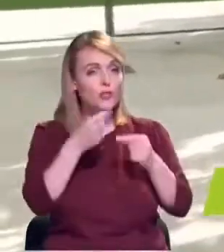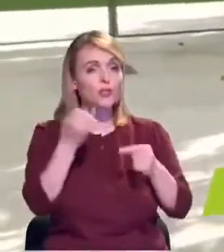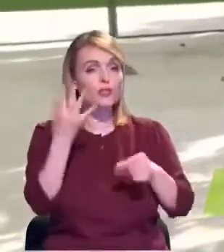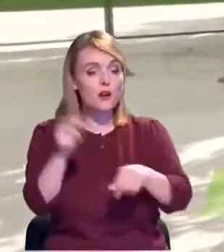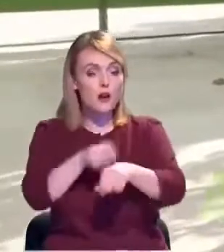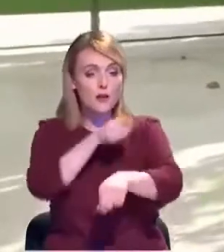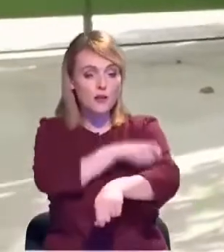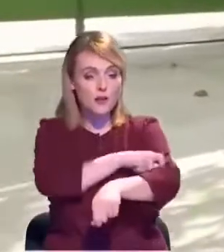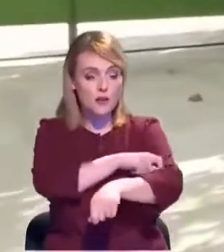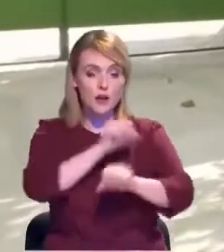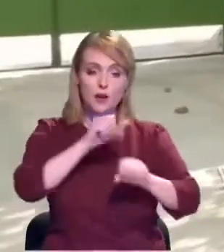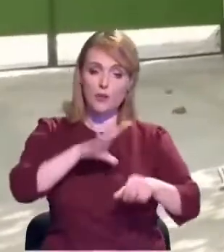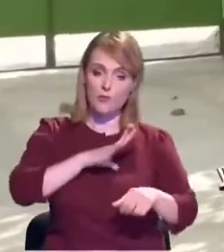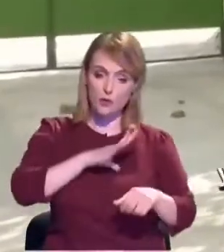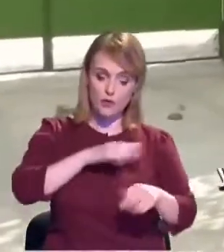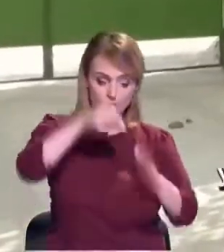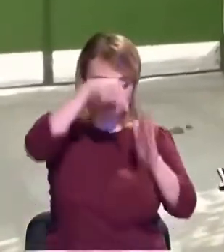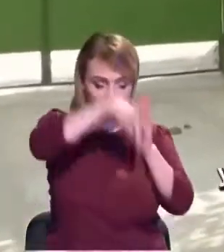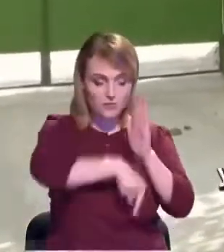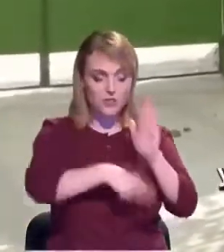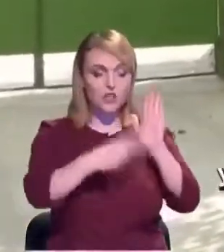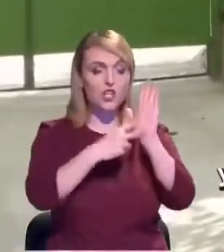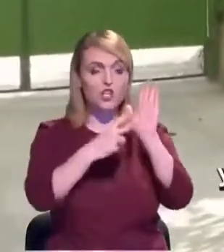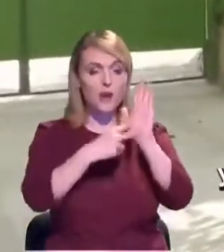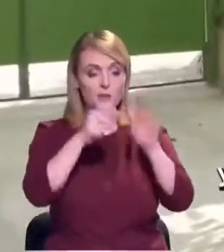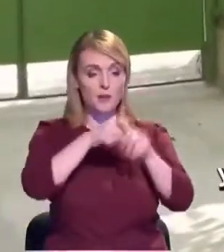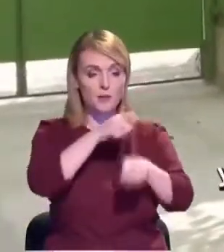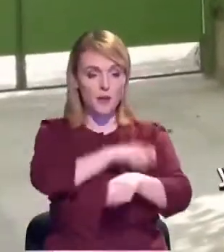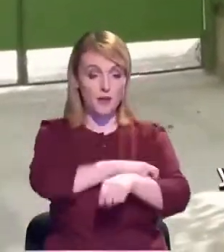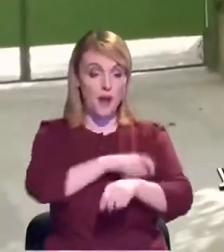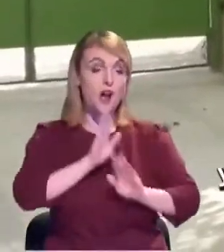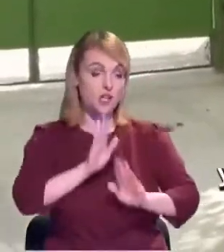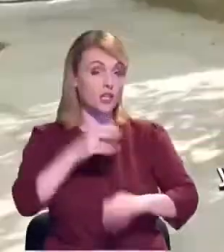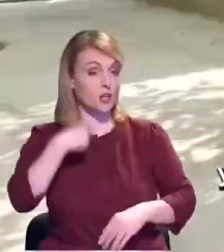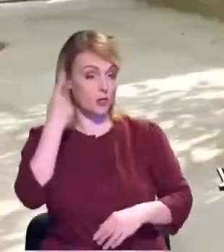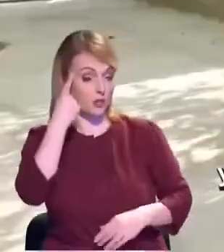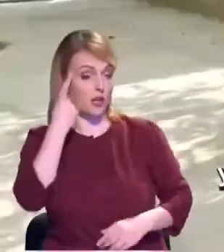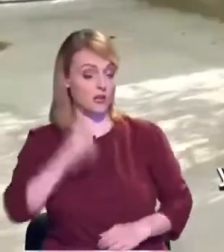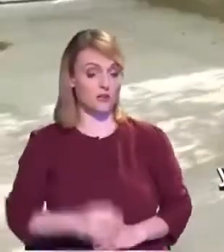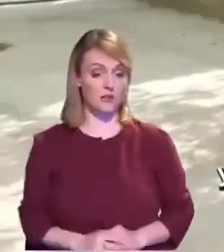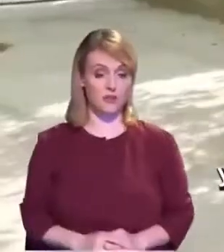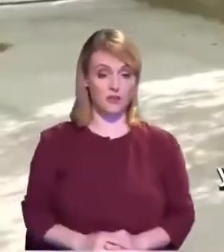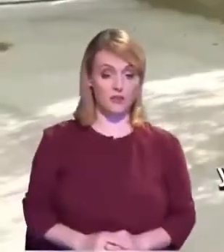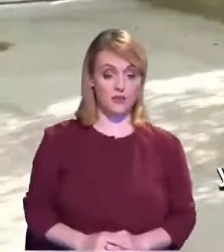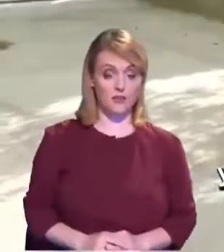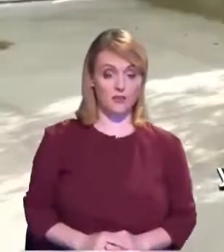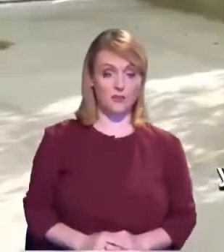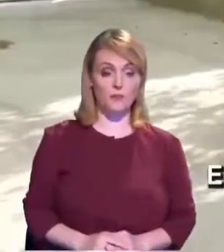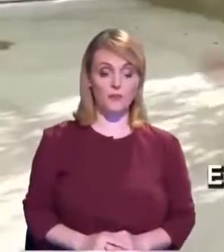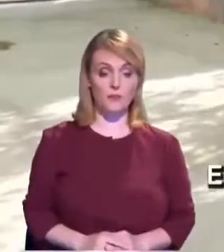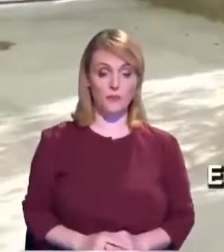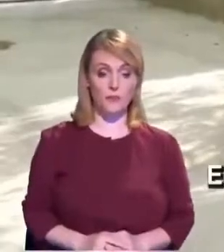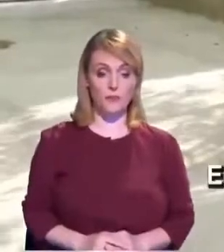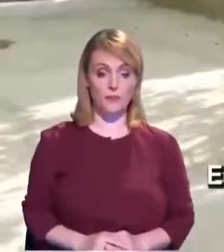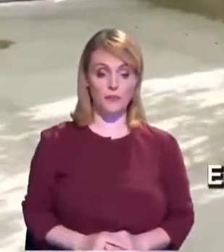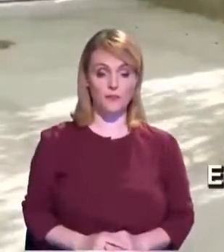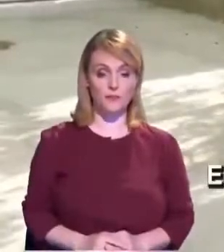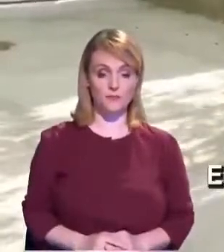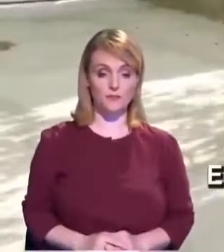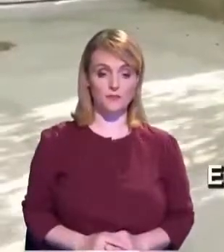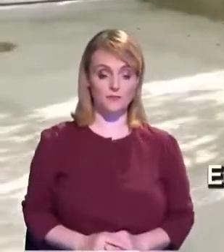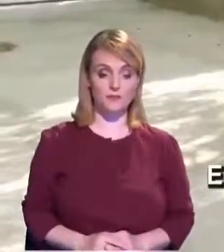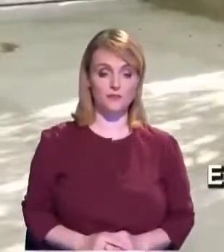șapte metri, dacă nu așa mie îmi pare. Sunt și fost așa, cum,